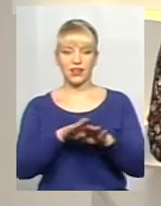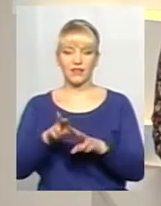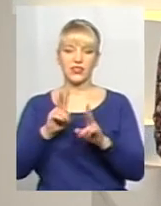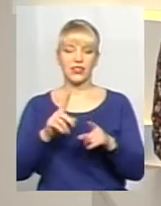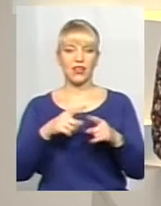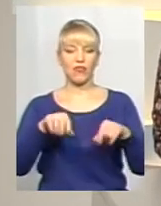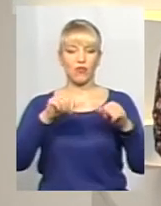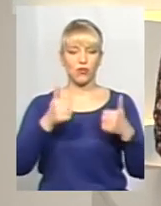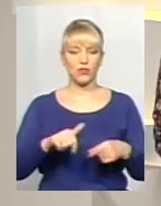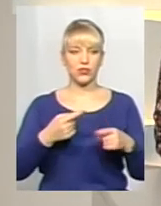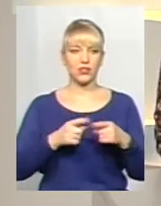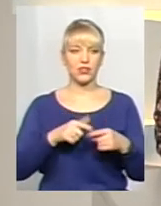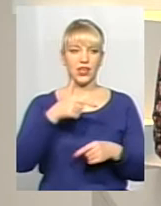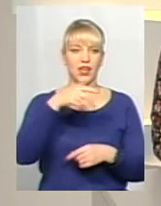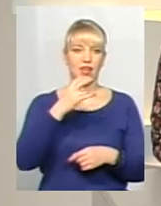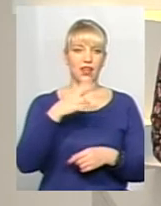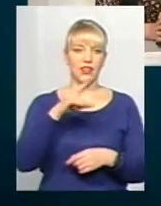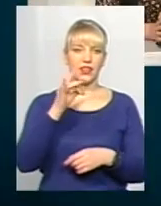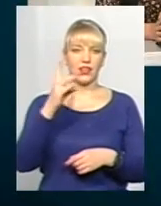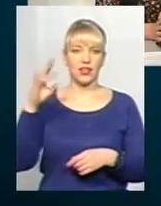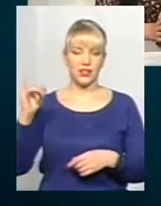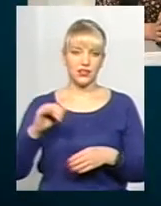гендерні стереотипи, про які ми сьогодні говоримо.